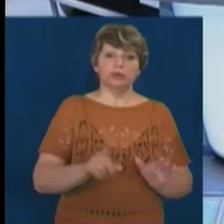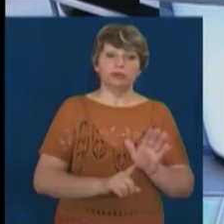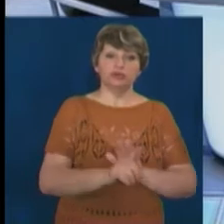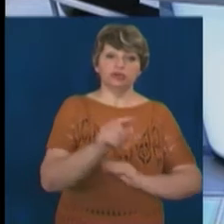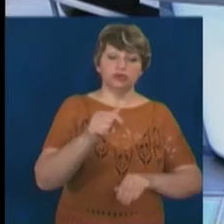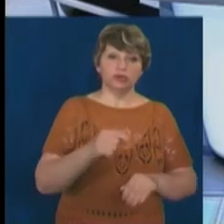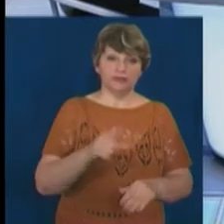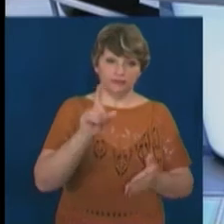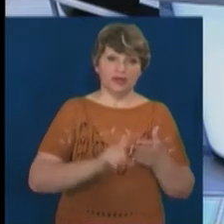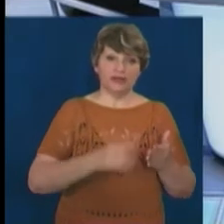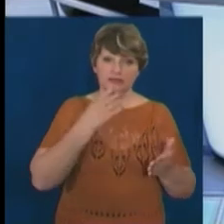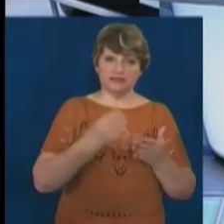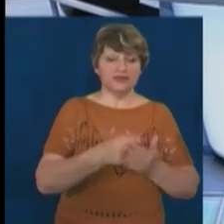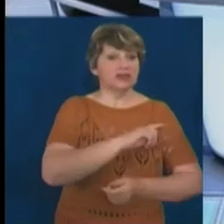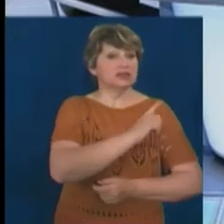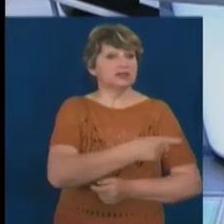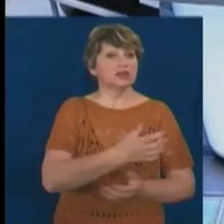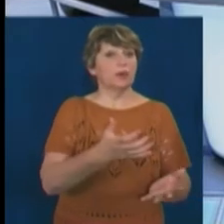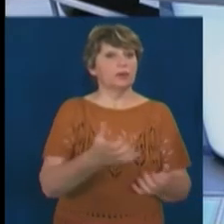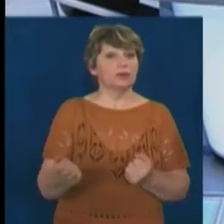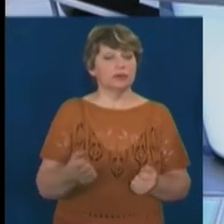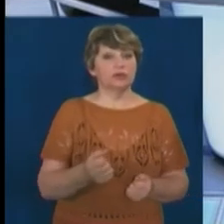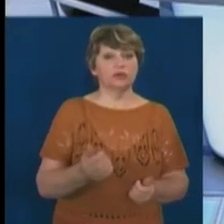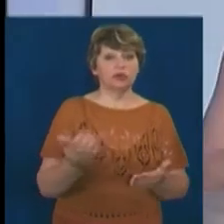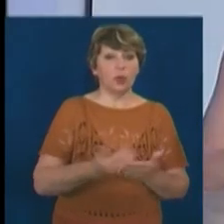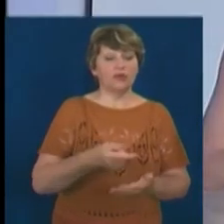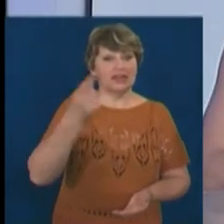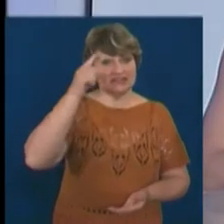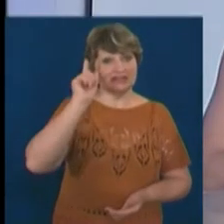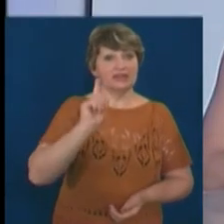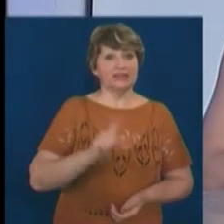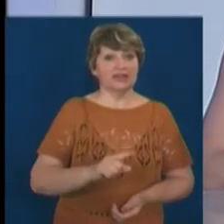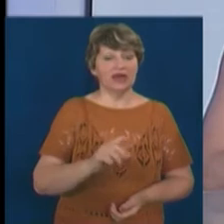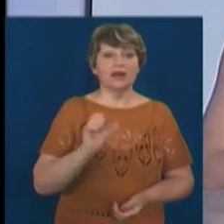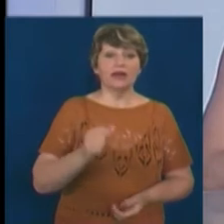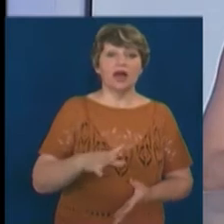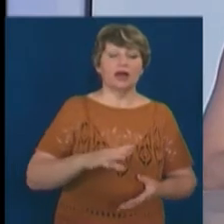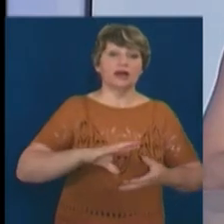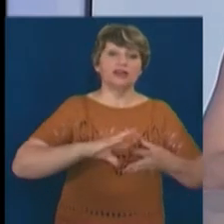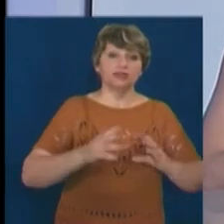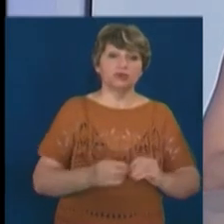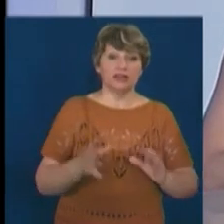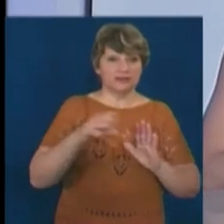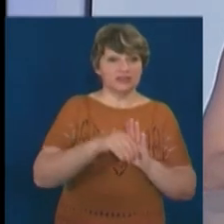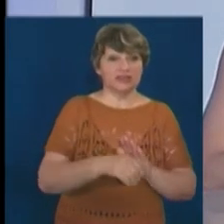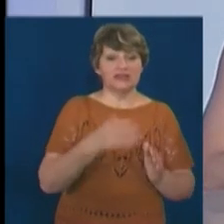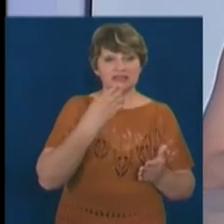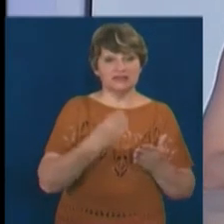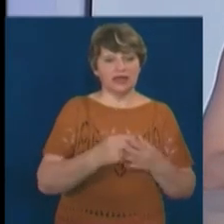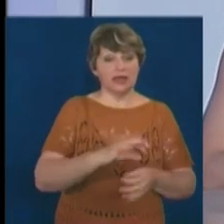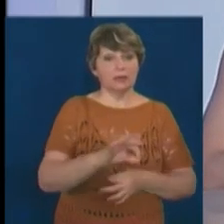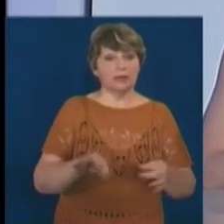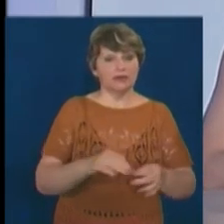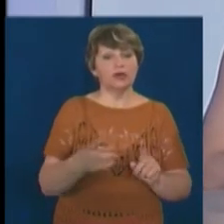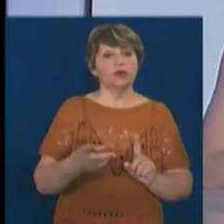свої сили, отримувати актуальні знання для сучасного світу і, як результат, втілювати свої ідеї міських проєктів. Другий